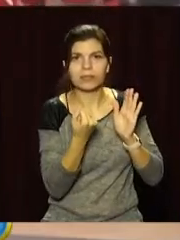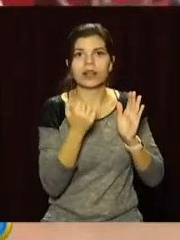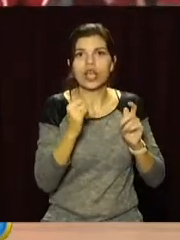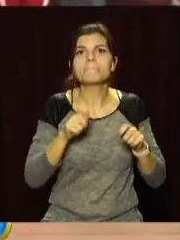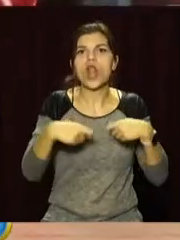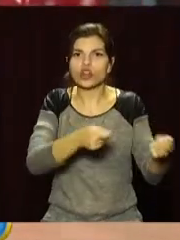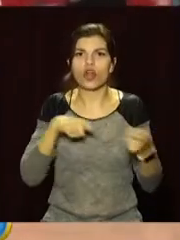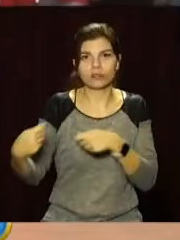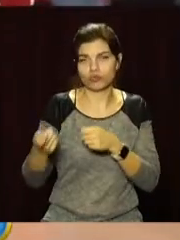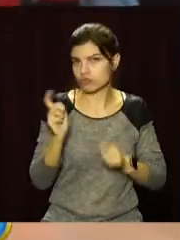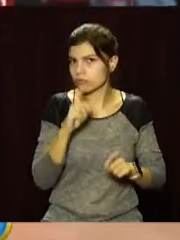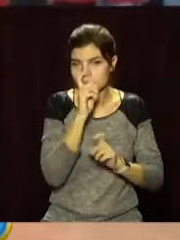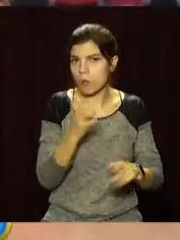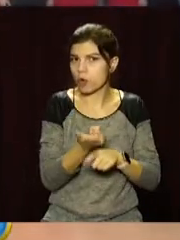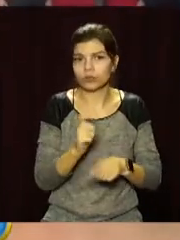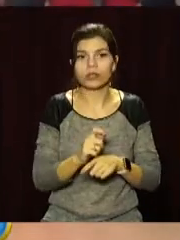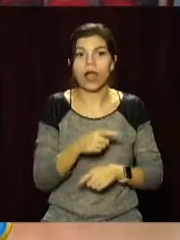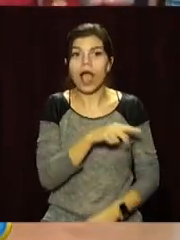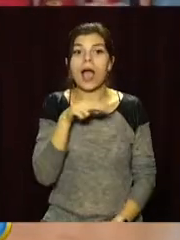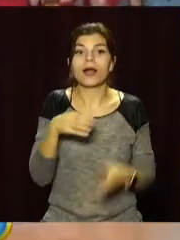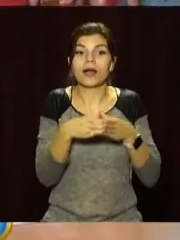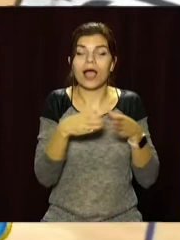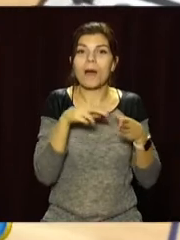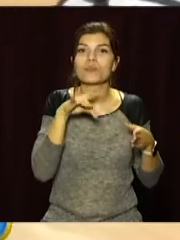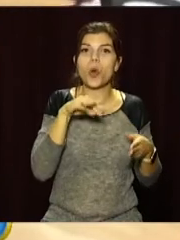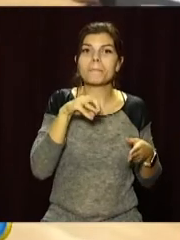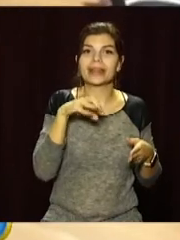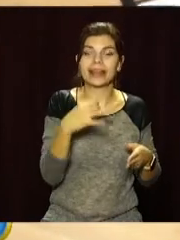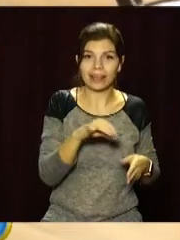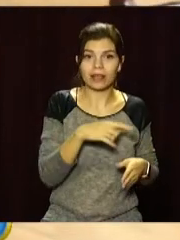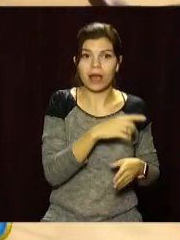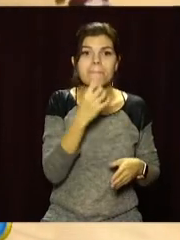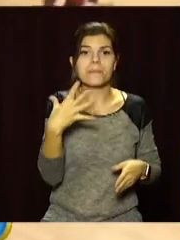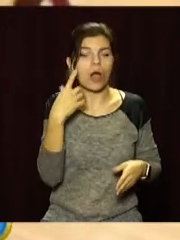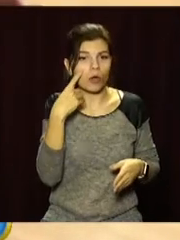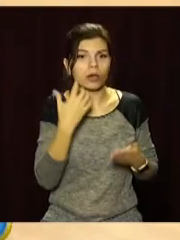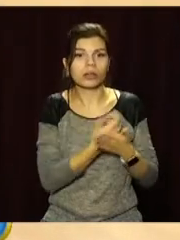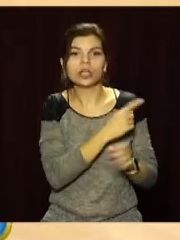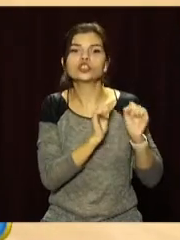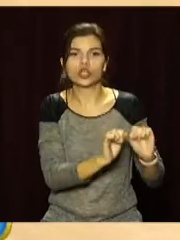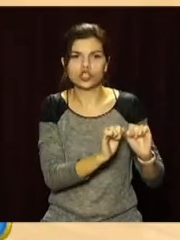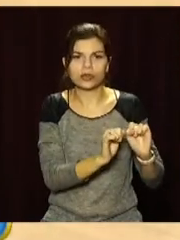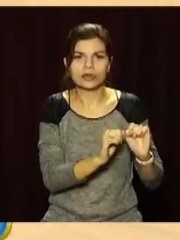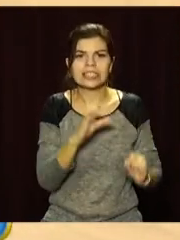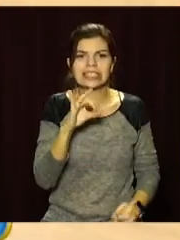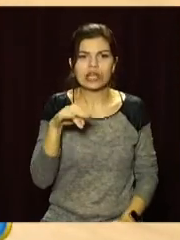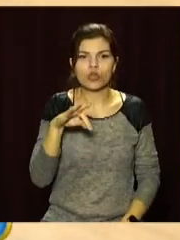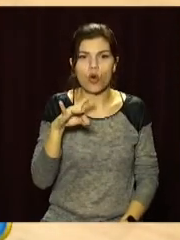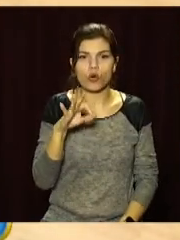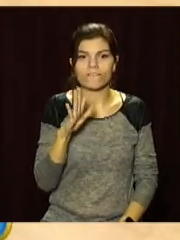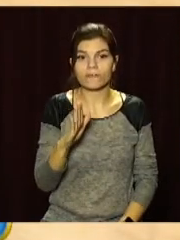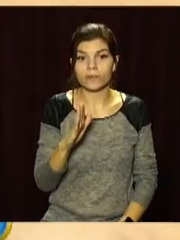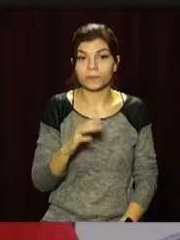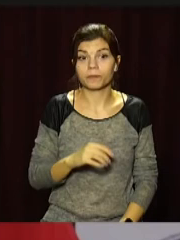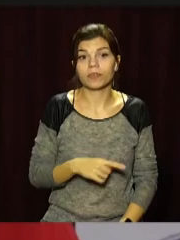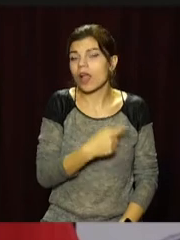передач. А серед гравців Промітея найрезультативнішими з 15 очками став захисник Ілія Сідоров. Трудно